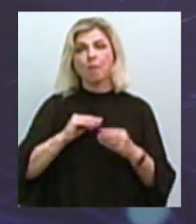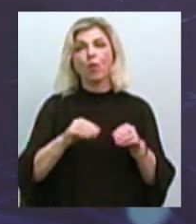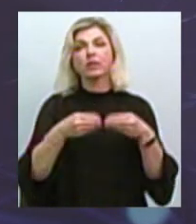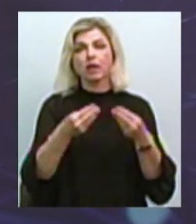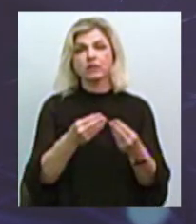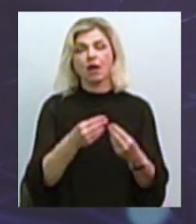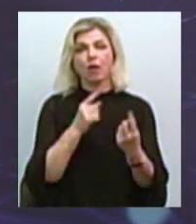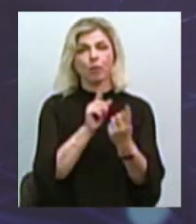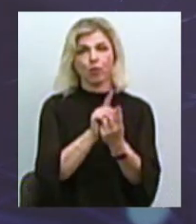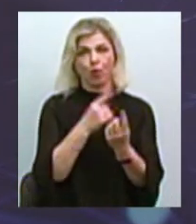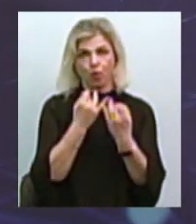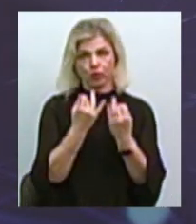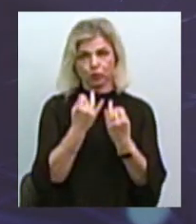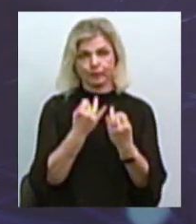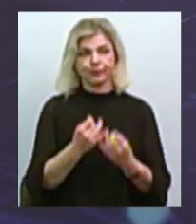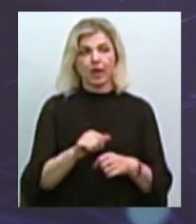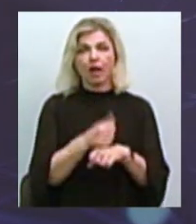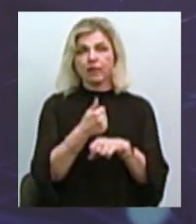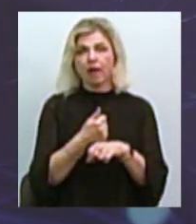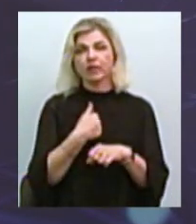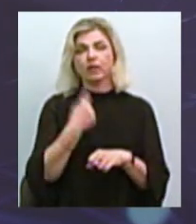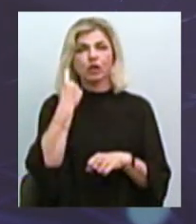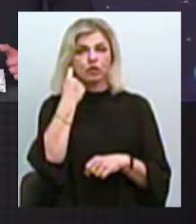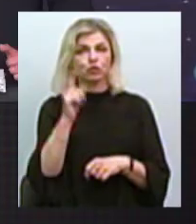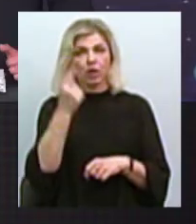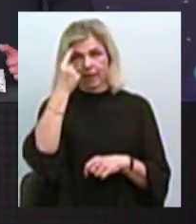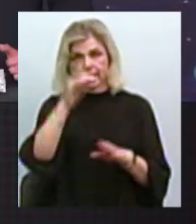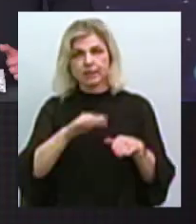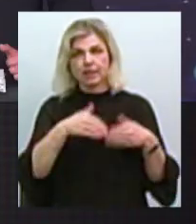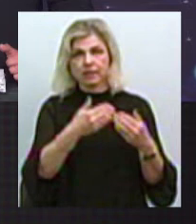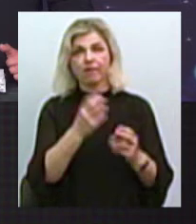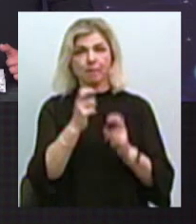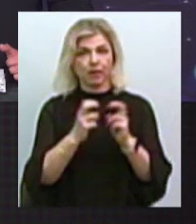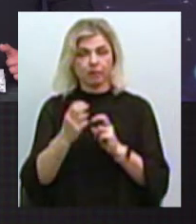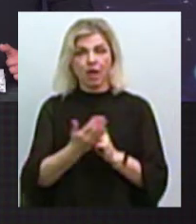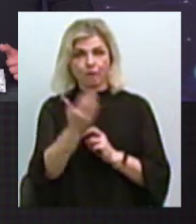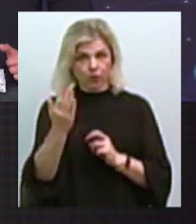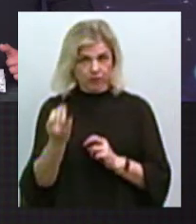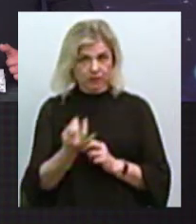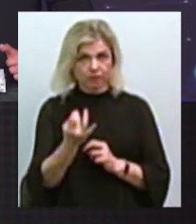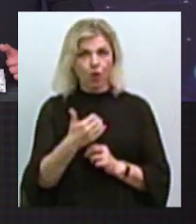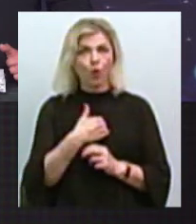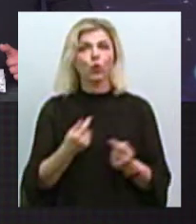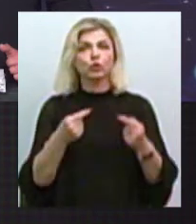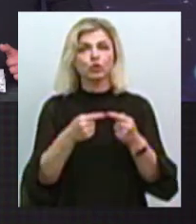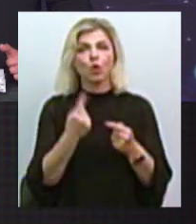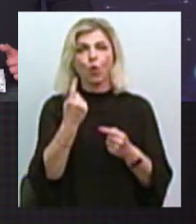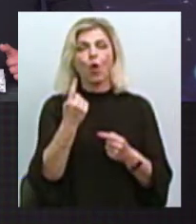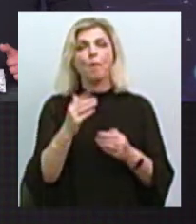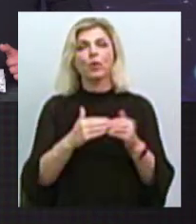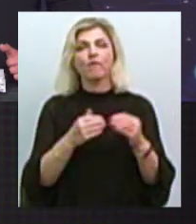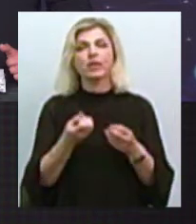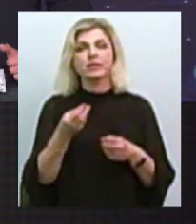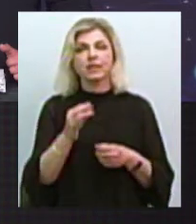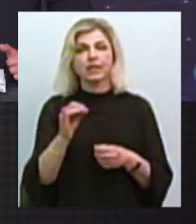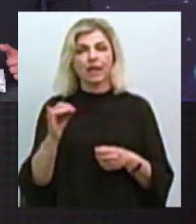контактує... Головне, я почував з самого початку, це за ініціативи підприємства, тобто вони зацікавлені. Я хотів уточнити, про одну професію колега спитала,